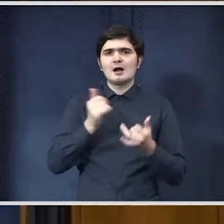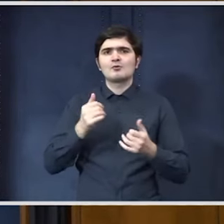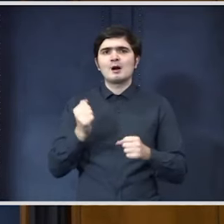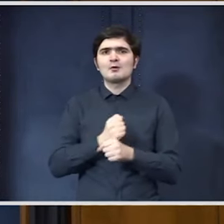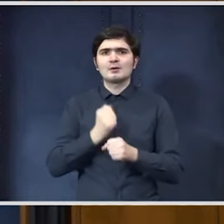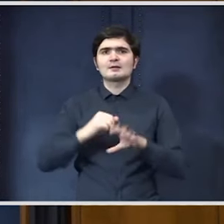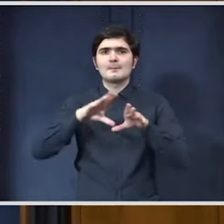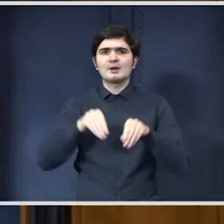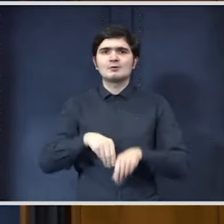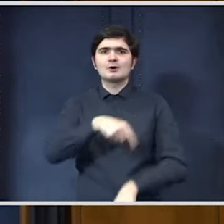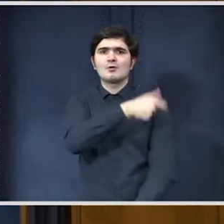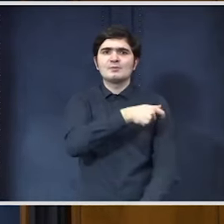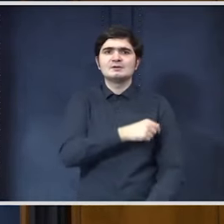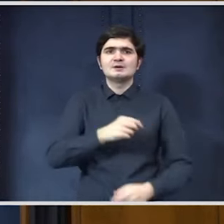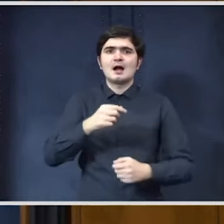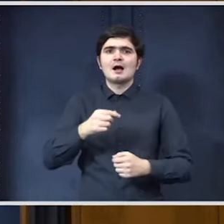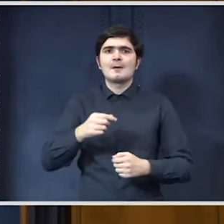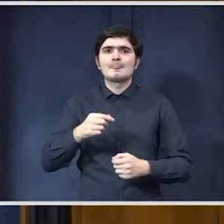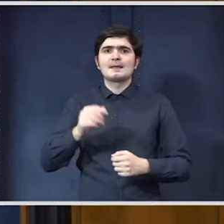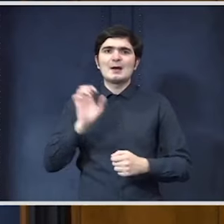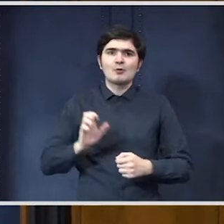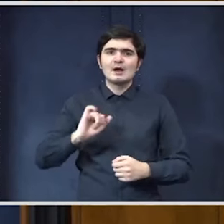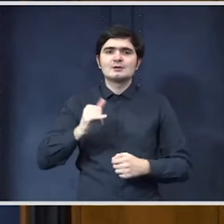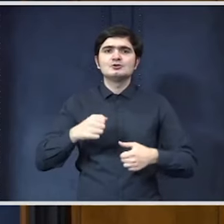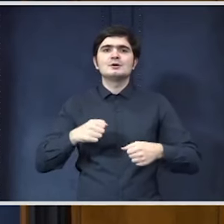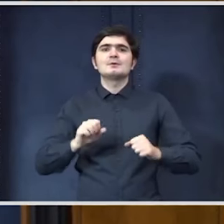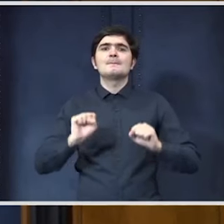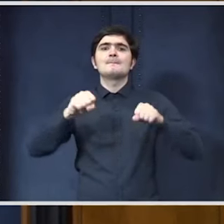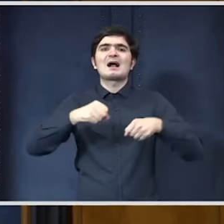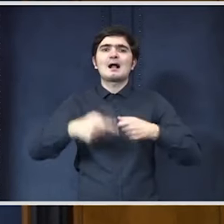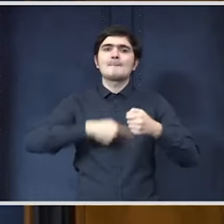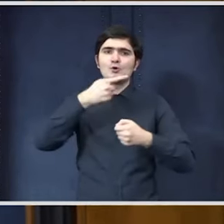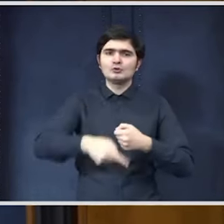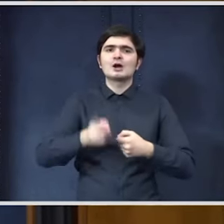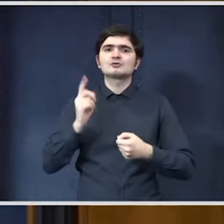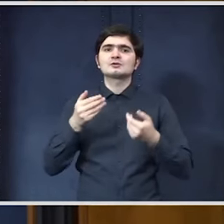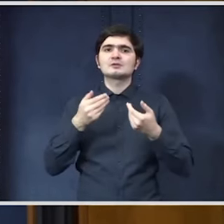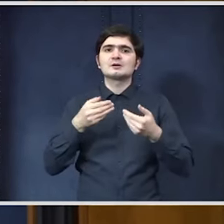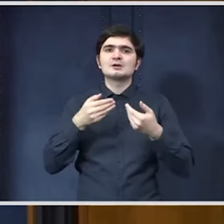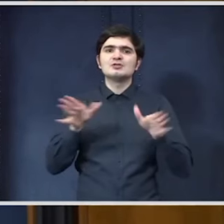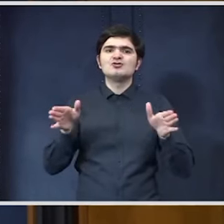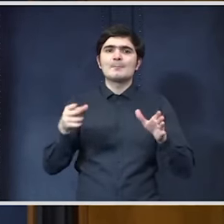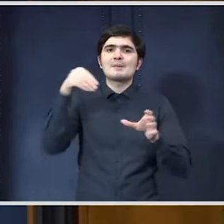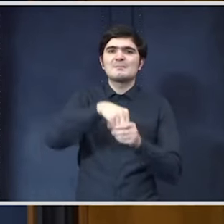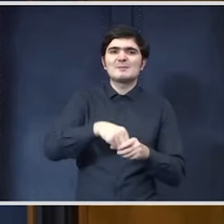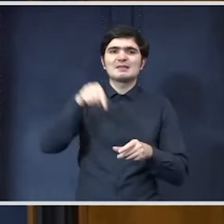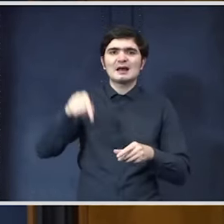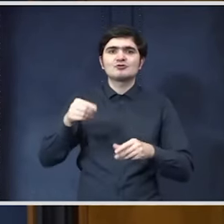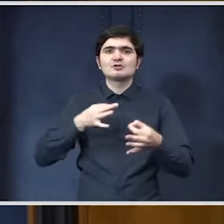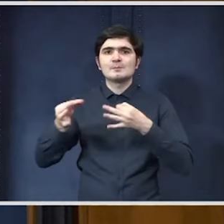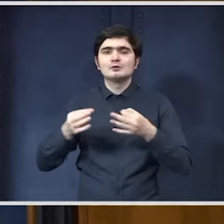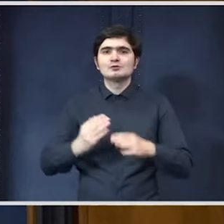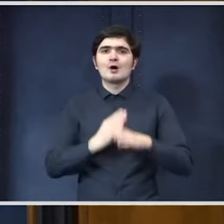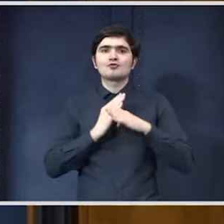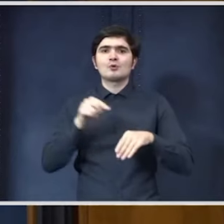Banca Mondială și pe care vom începe implementarea ei prin acest program, din care acoperim o parte din